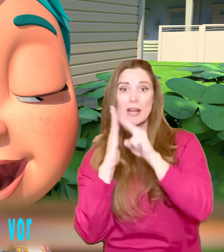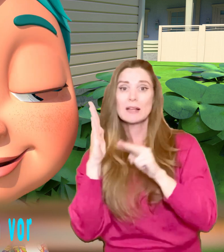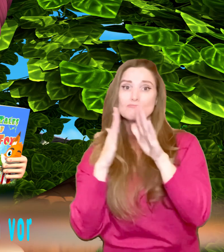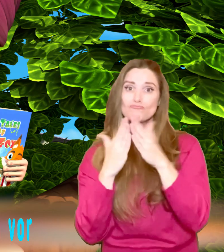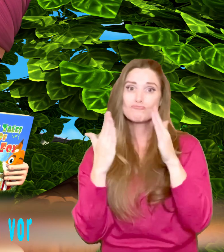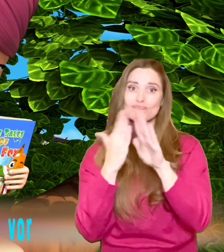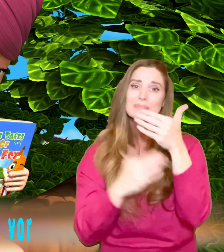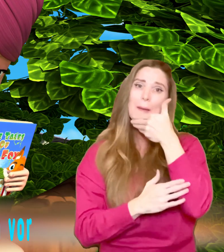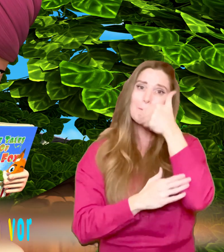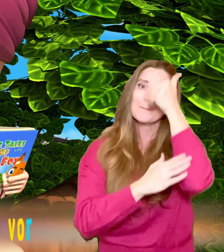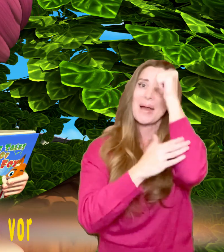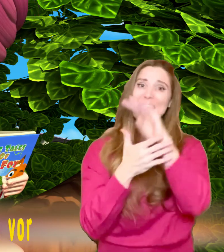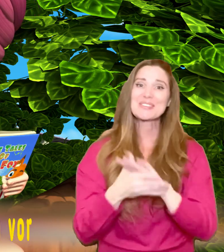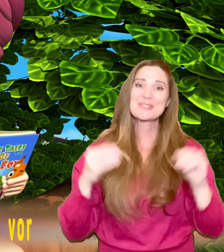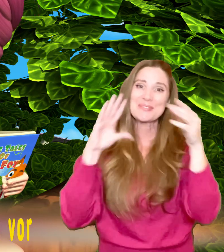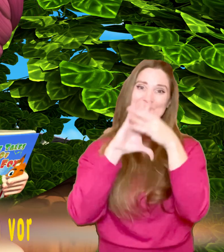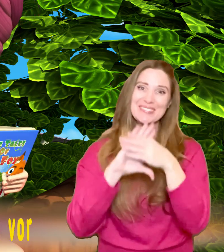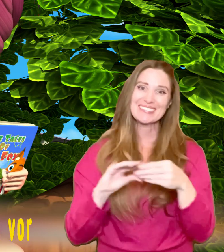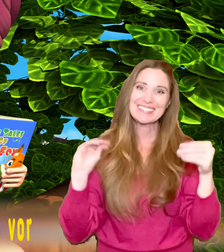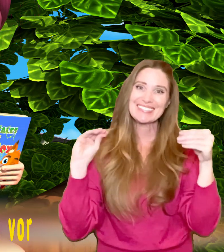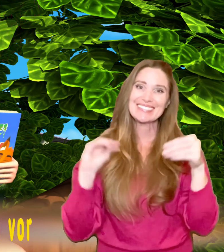Geschichten vor.